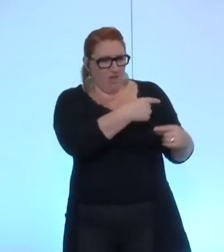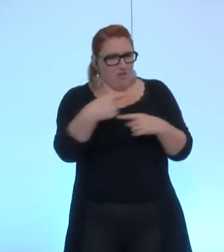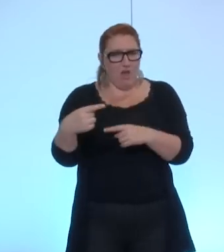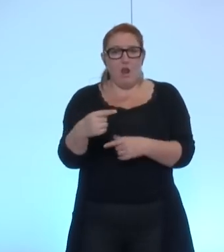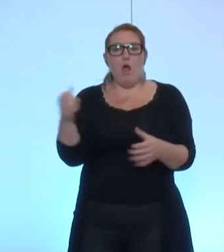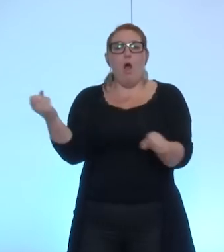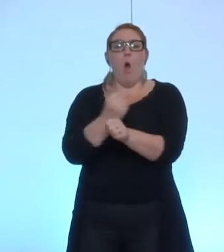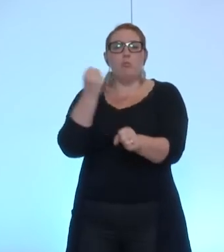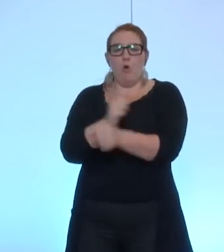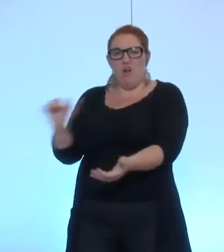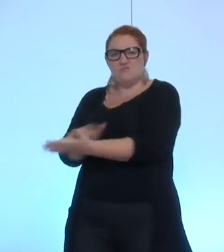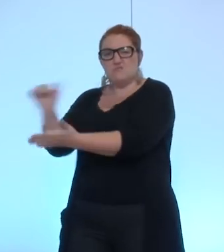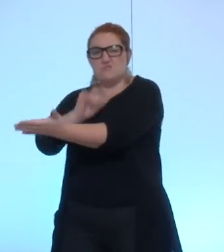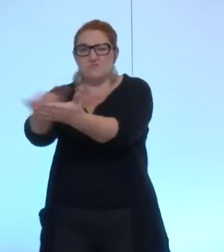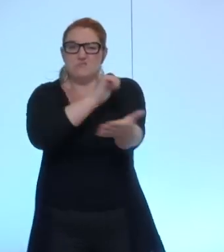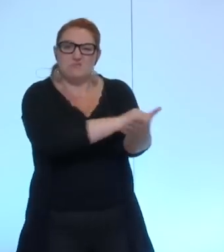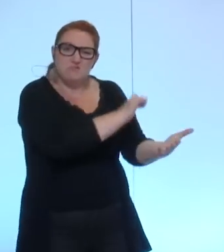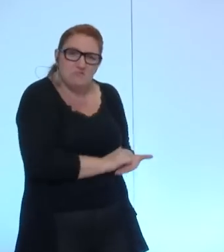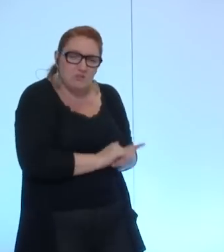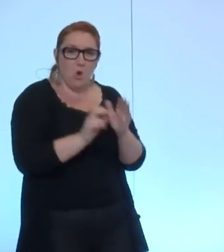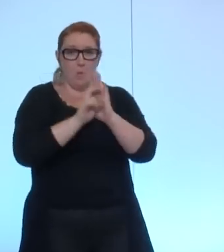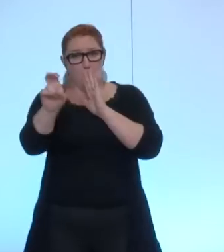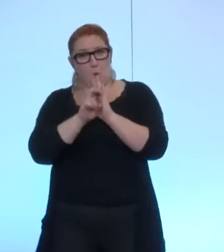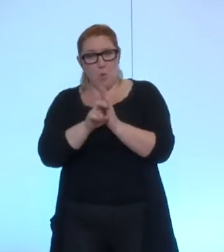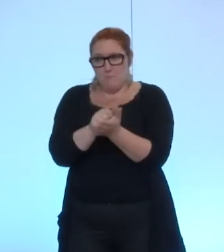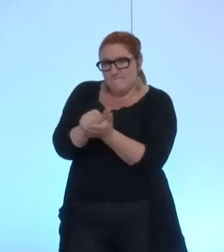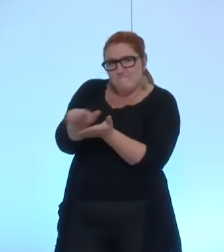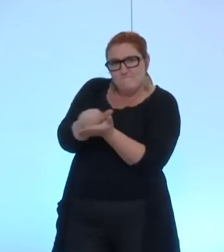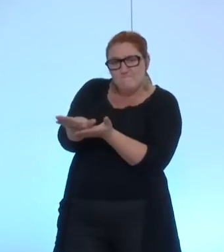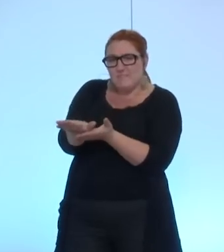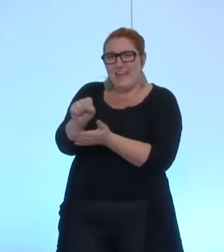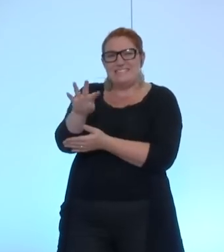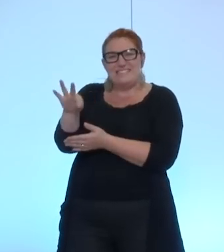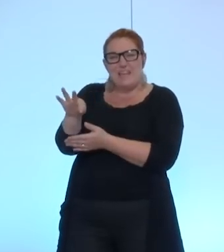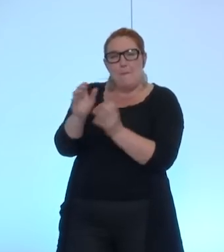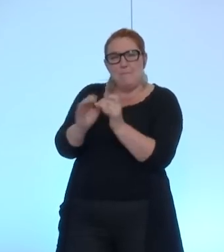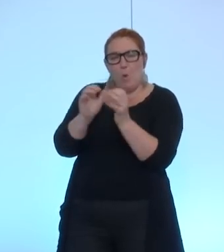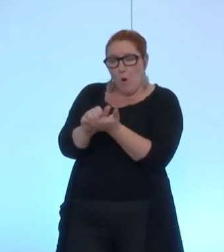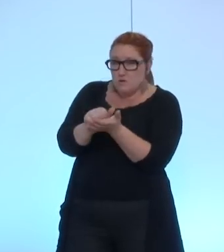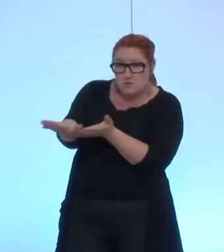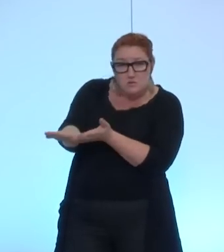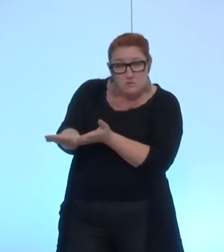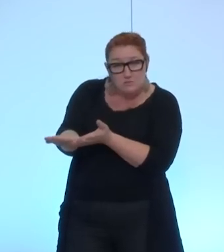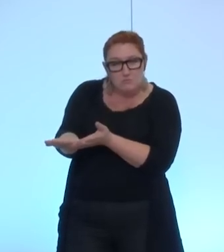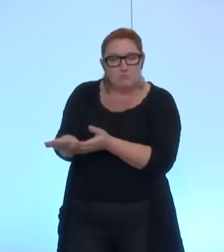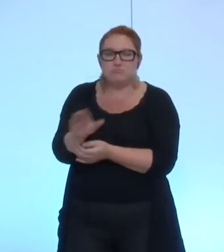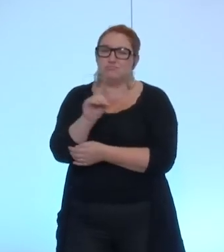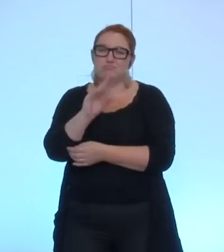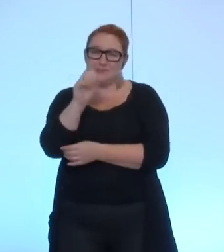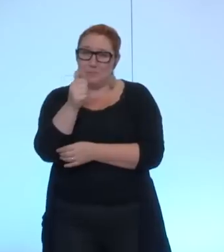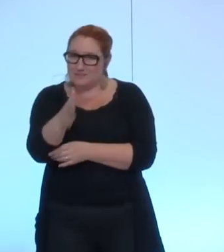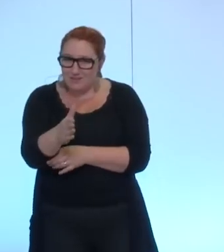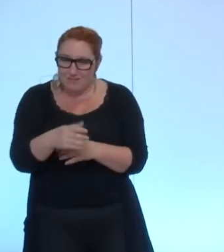un tueur de cet écosystème grenoblois qui veut chasser ces micro-électroniques de Grenoble ? Non, bien sûr que non.